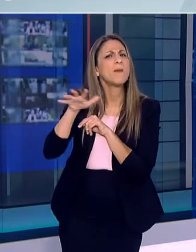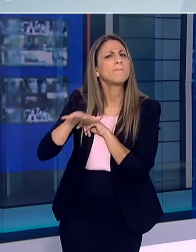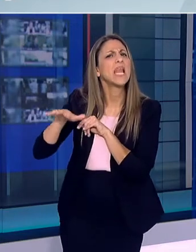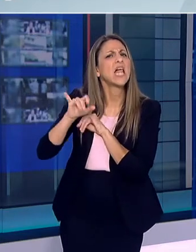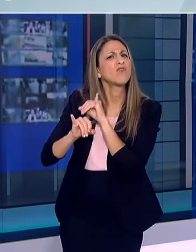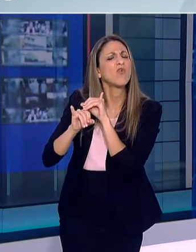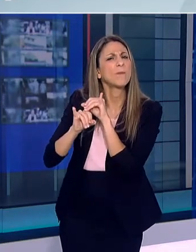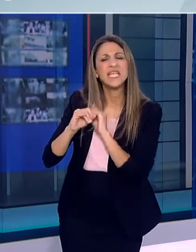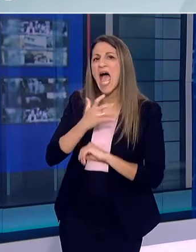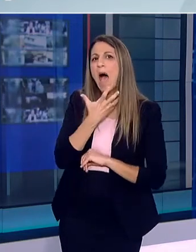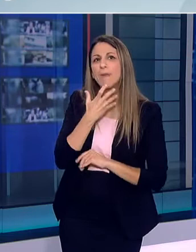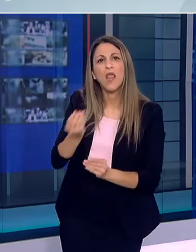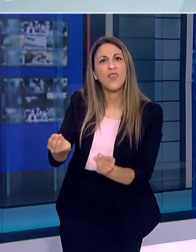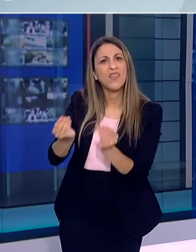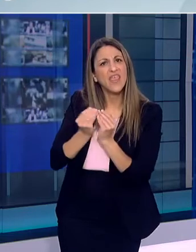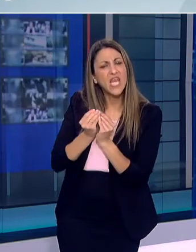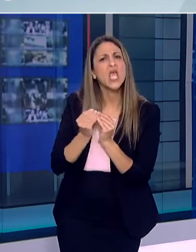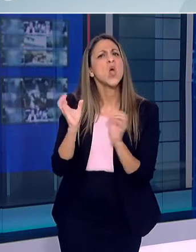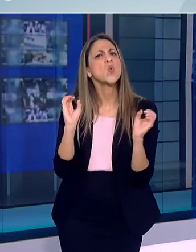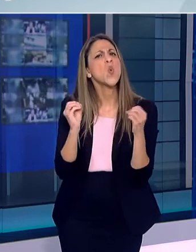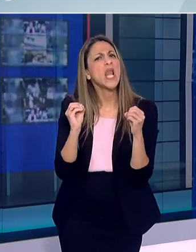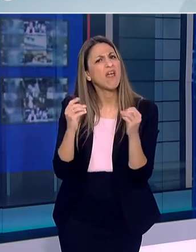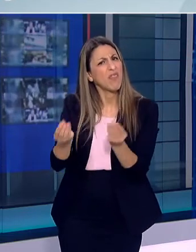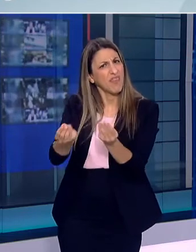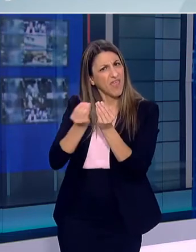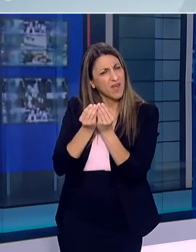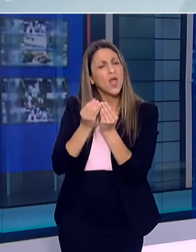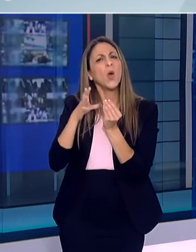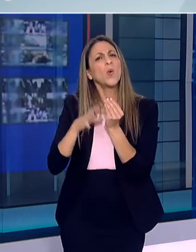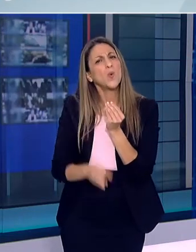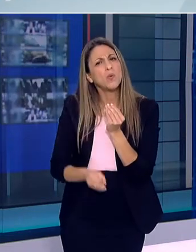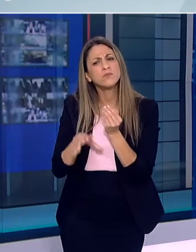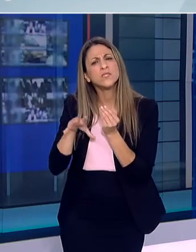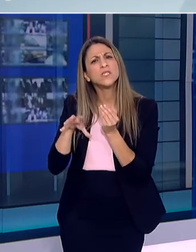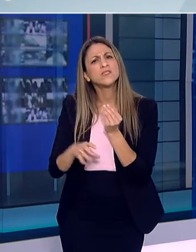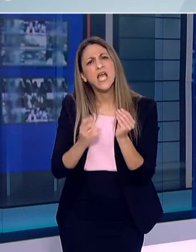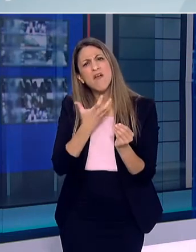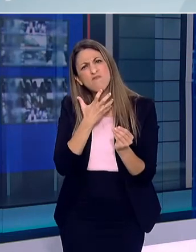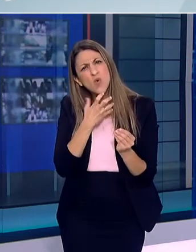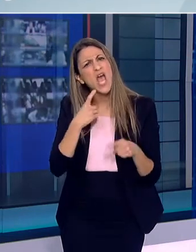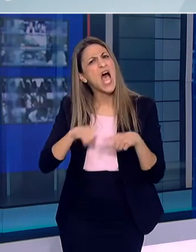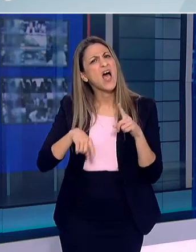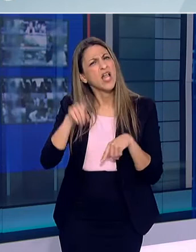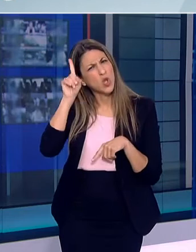προσφέρει η Apple και η Google για συσκευές iPhone και Android